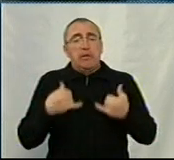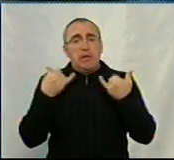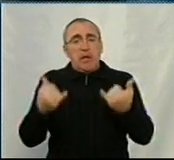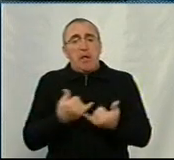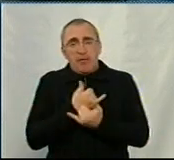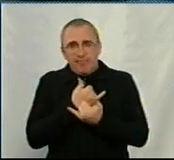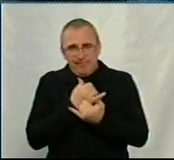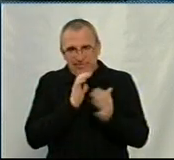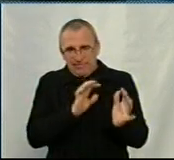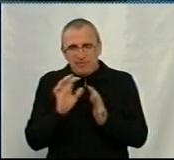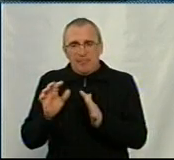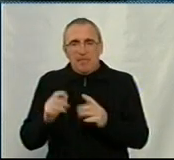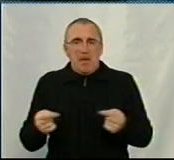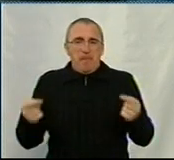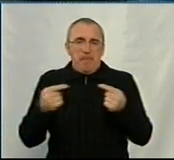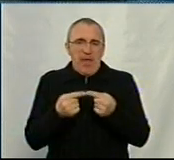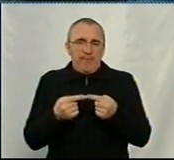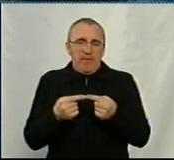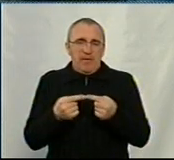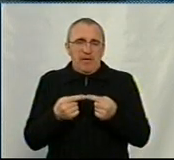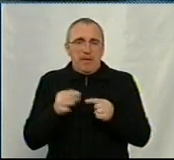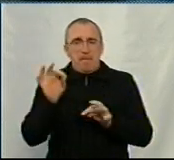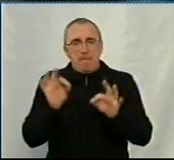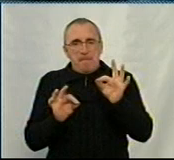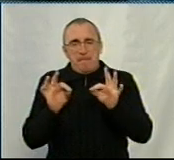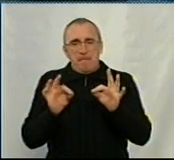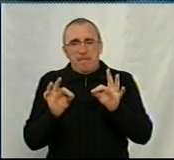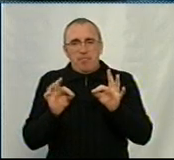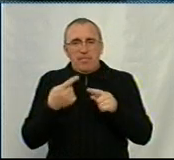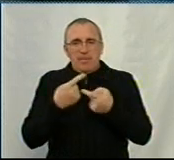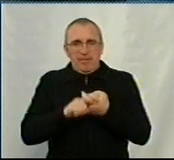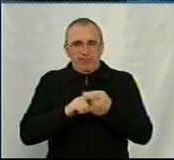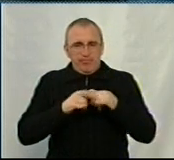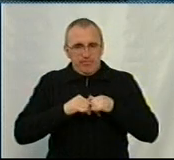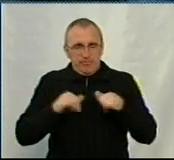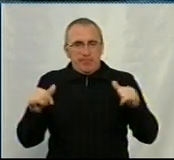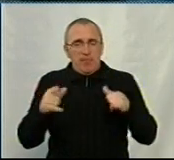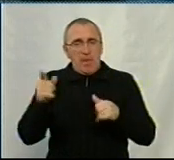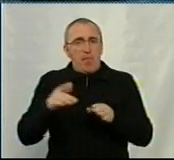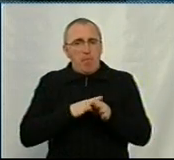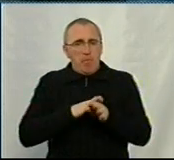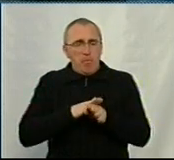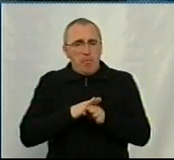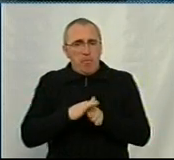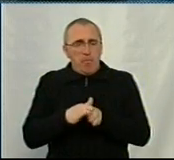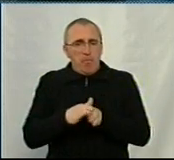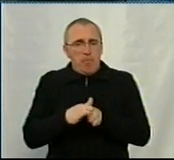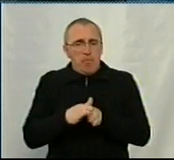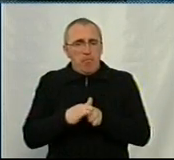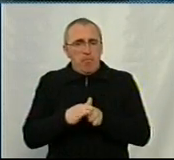забезпечення певних мір стосовно пандемії. А вони проводять звичайну